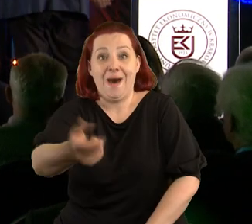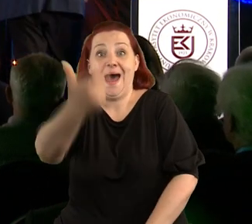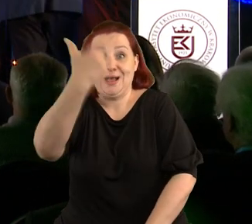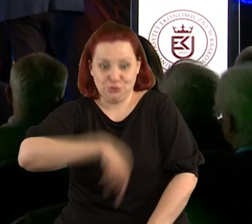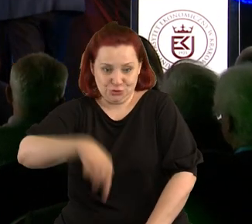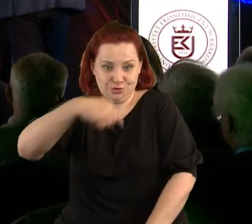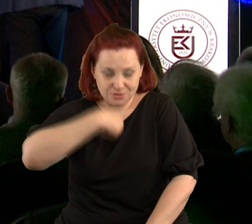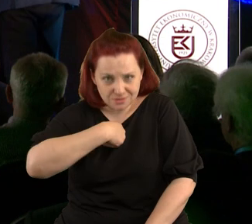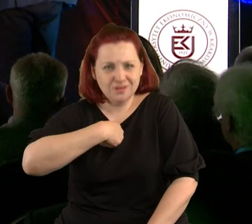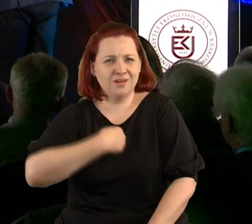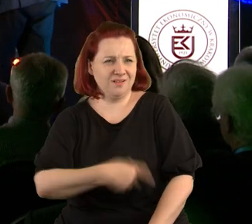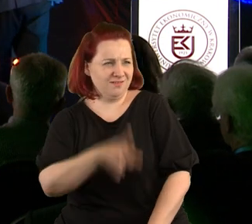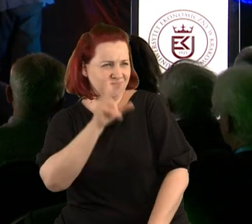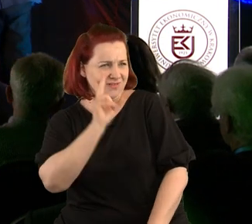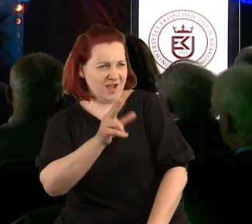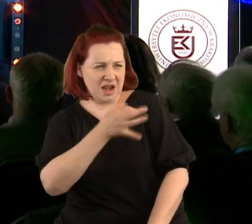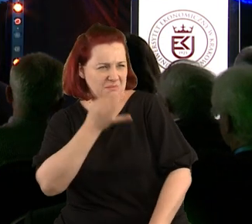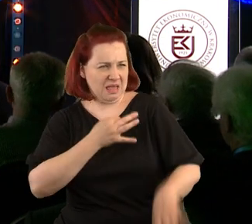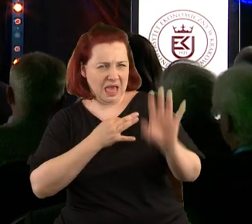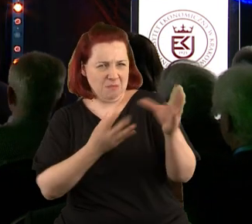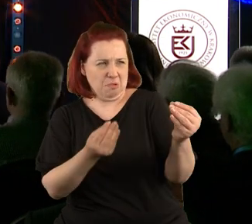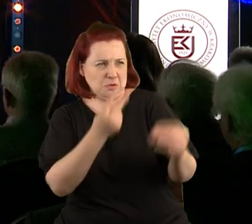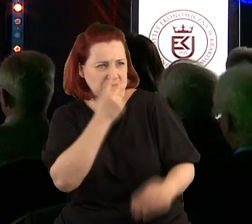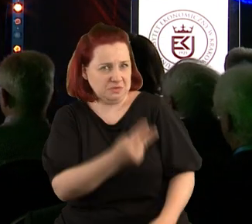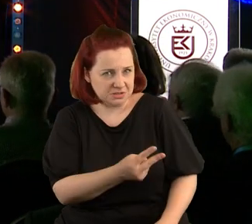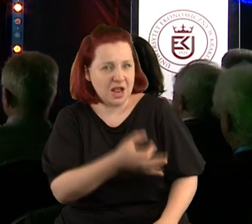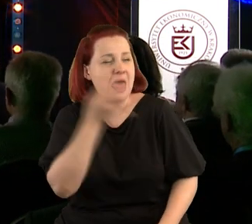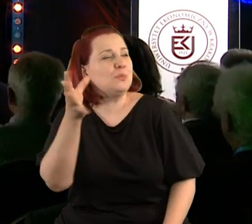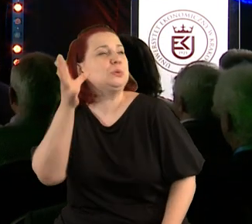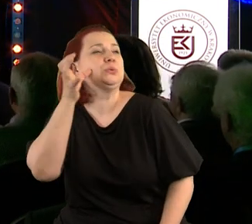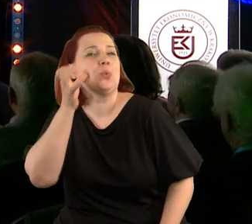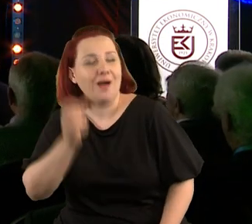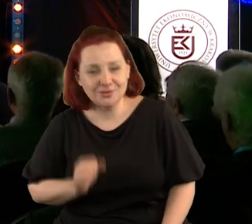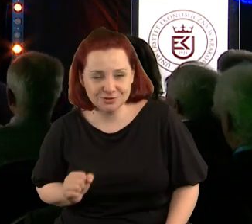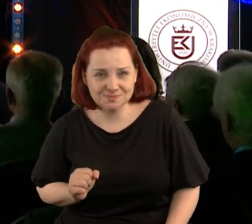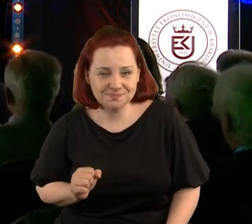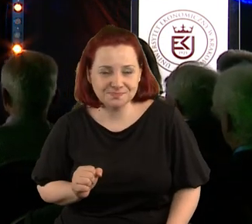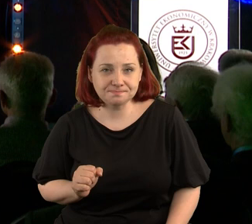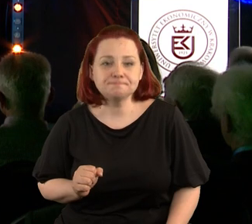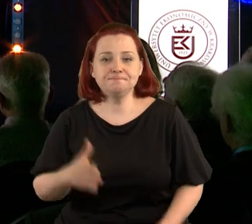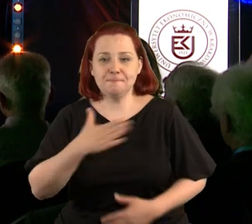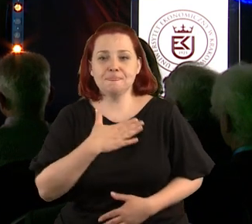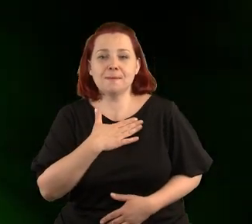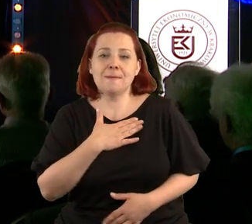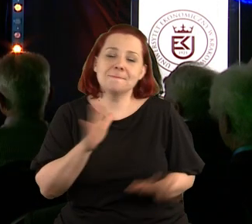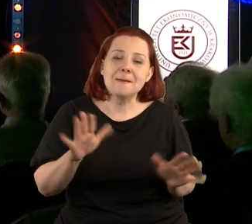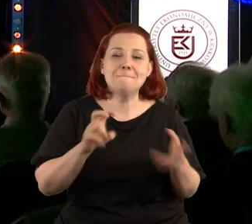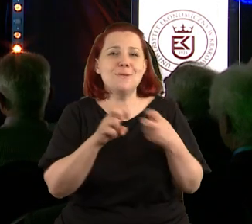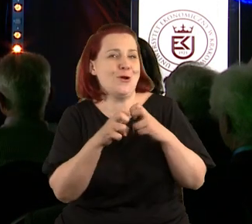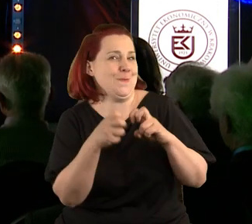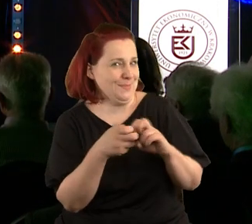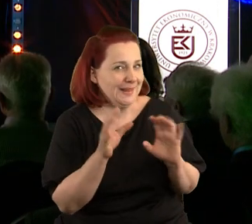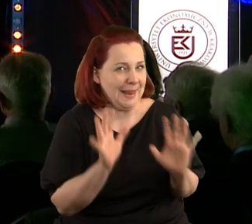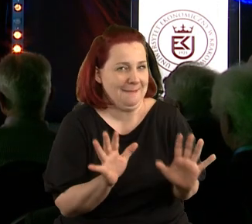faktycznie chyba lepiej było nie widzieć, tylko słuchać. Mam tu taki drobny problem, że